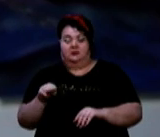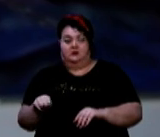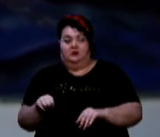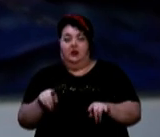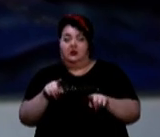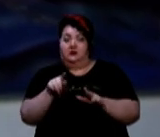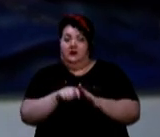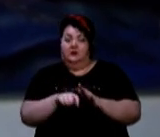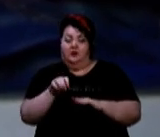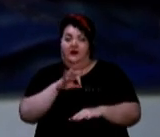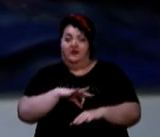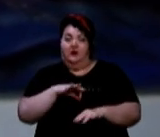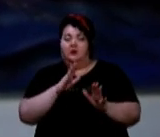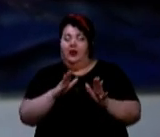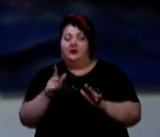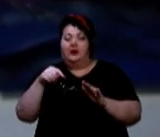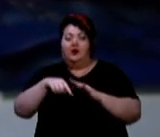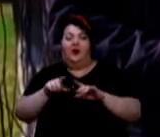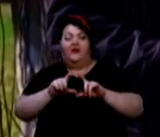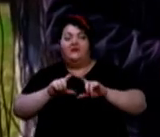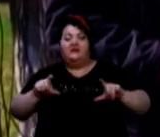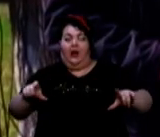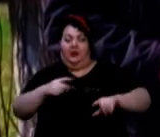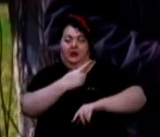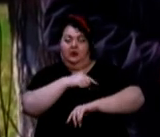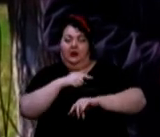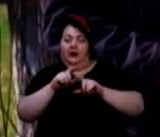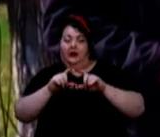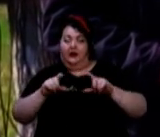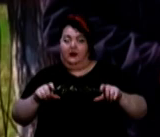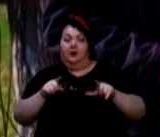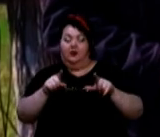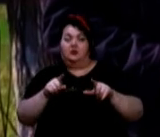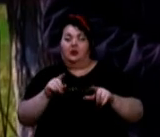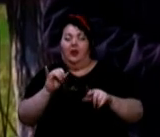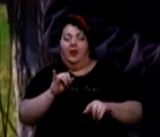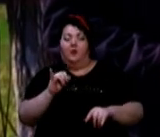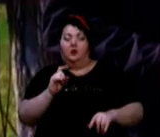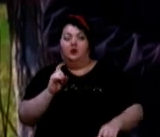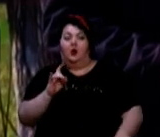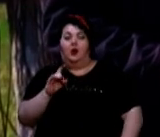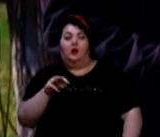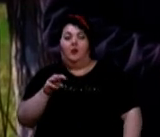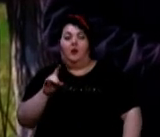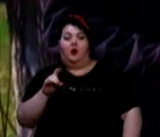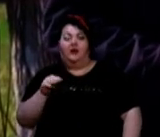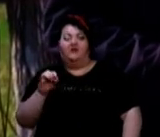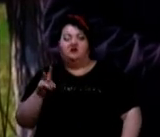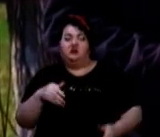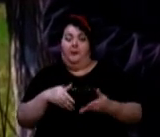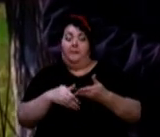використовуються тільки в закладі, лікардянному. Причому це імунохромографічним методом.